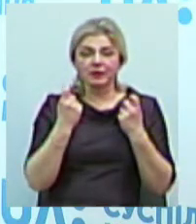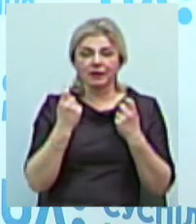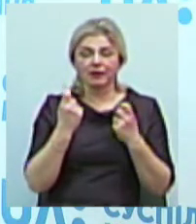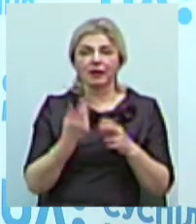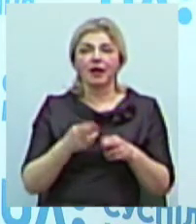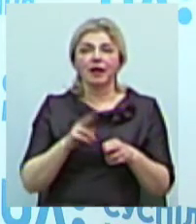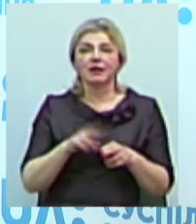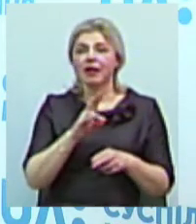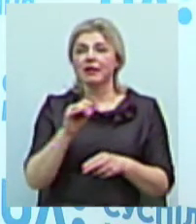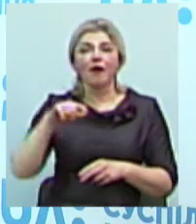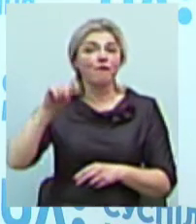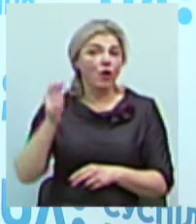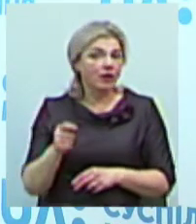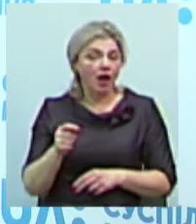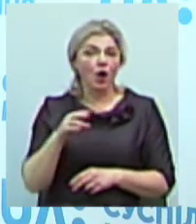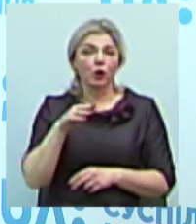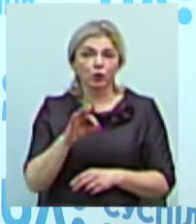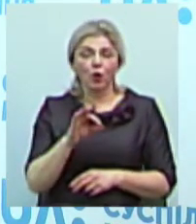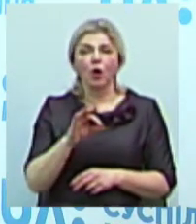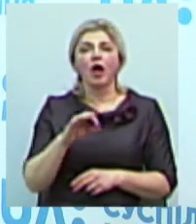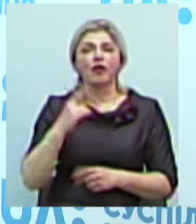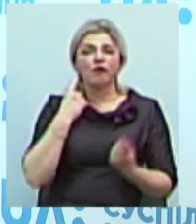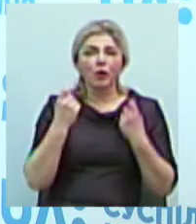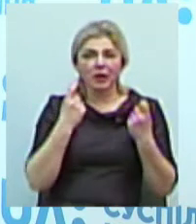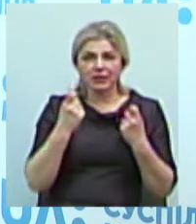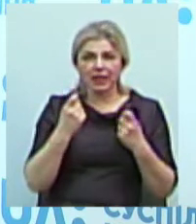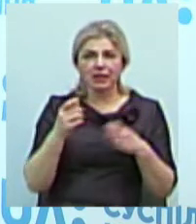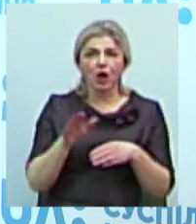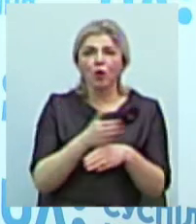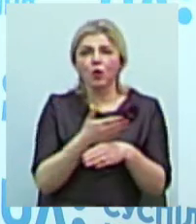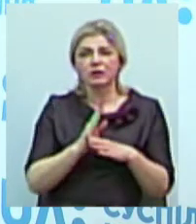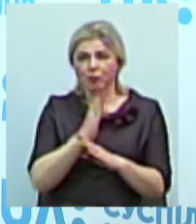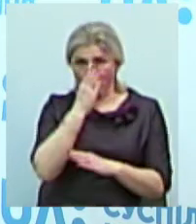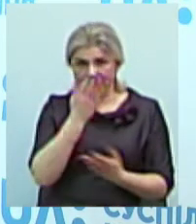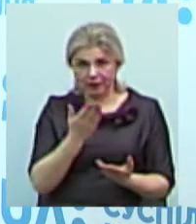якщо не війна, то принаймні інформаційний спротив країні-загарбнику.